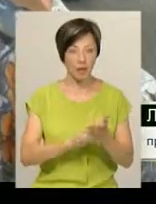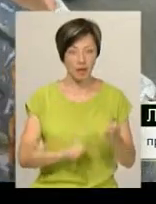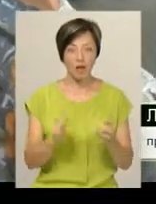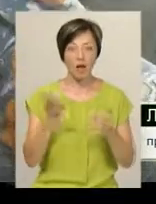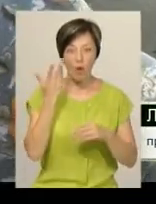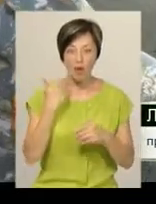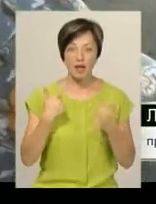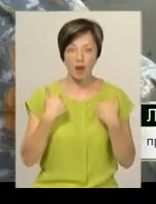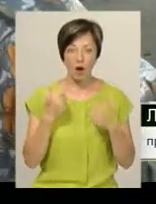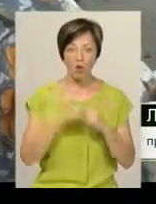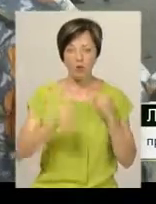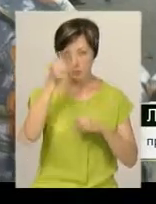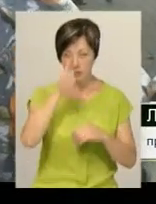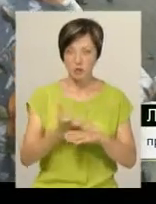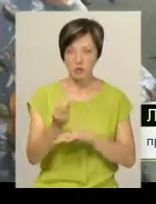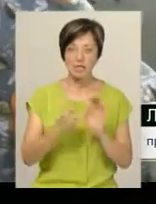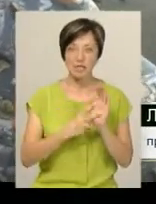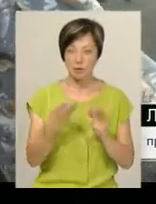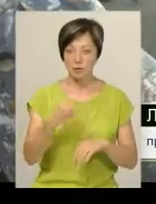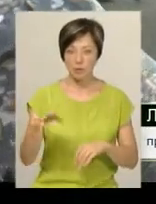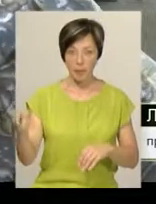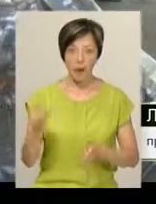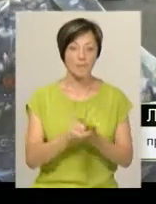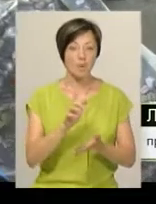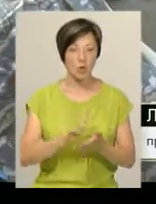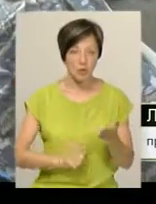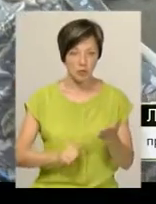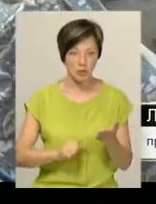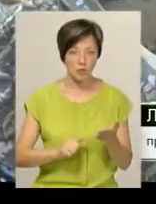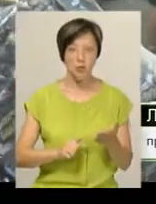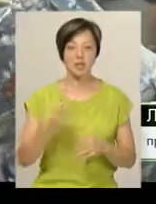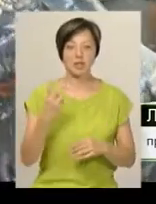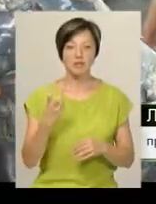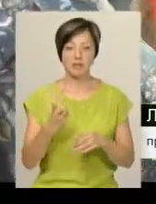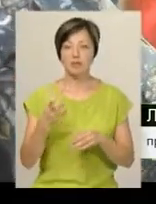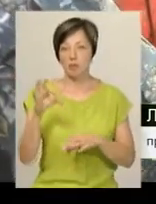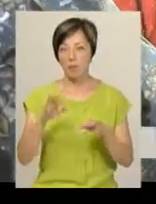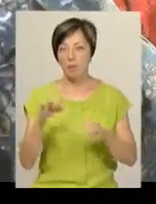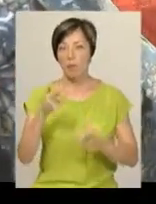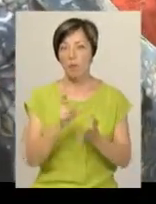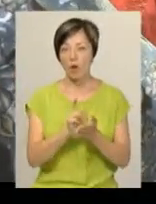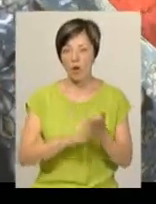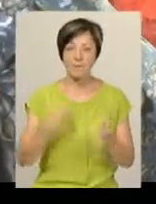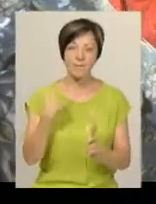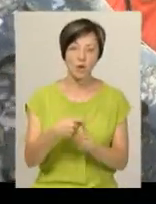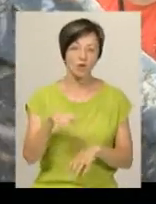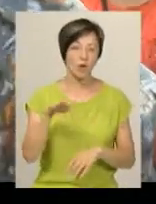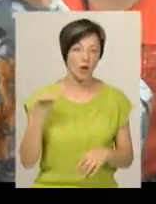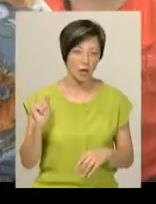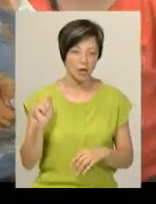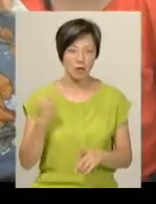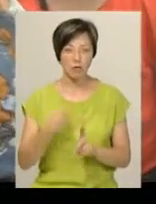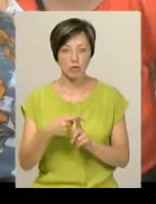коли я кожен місяць плачу 700 з лишнім пенсійний, 200 з лишнім податок, плюс аренда,